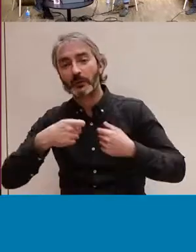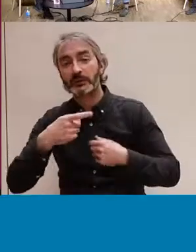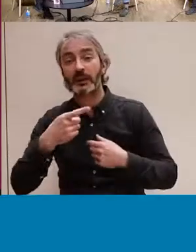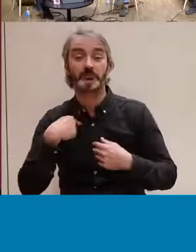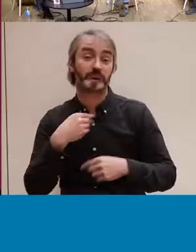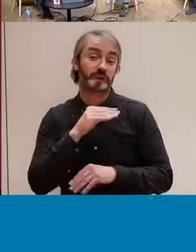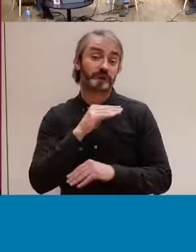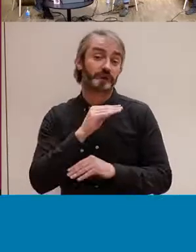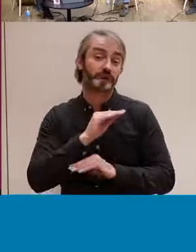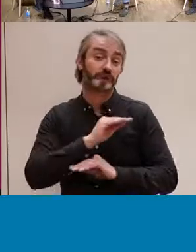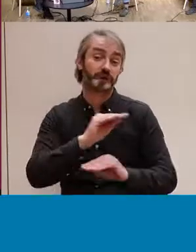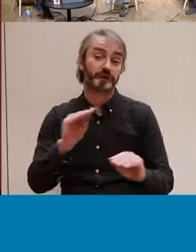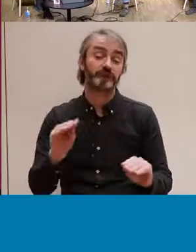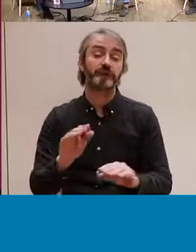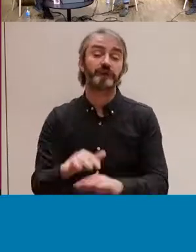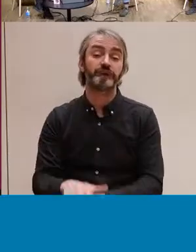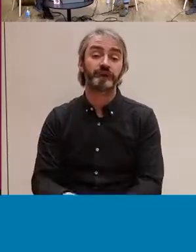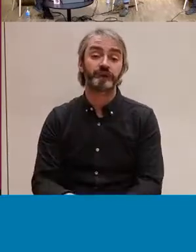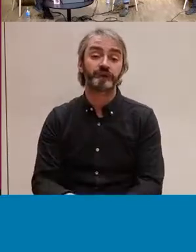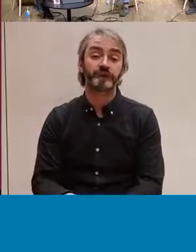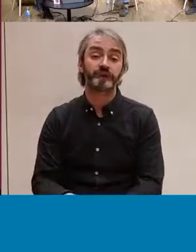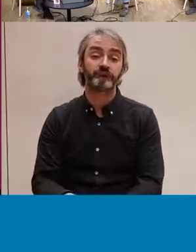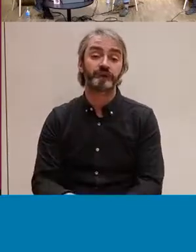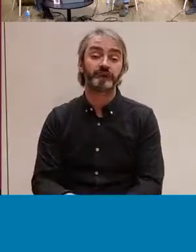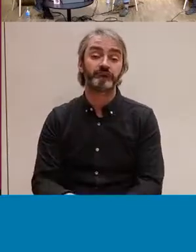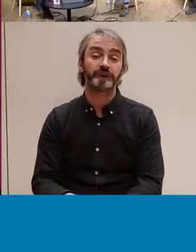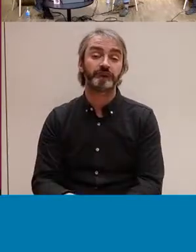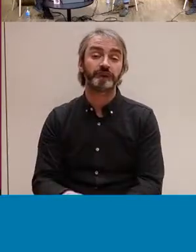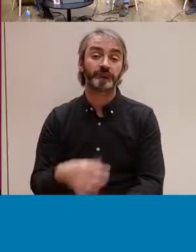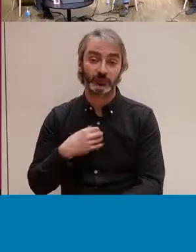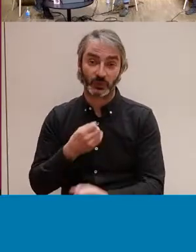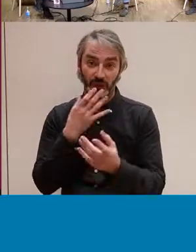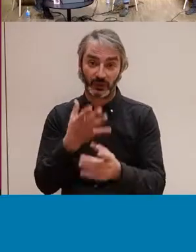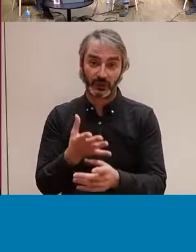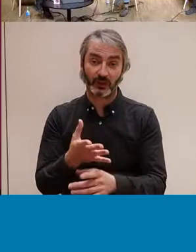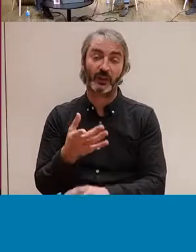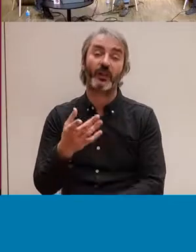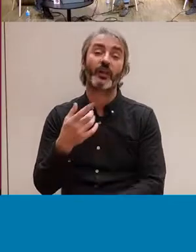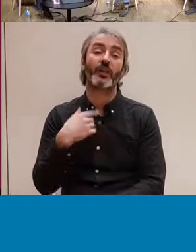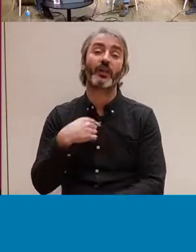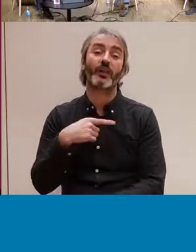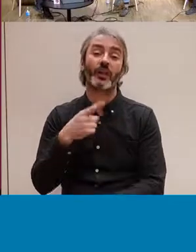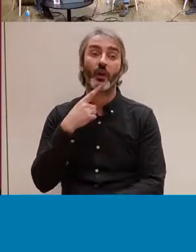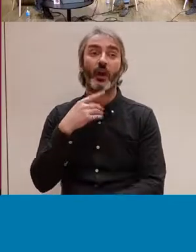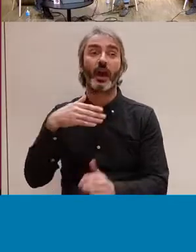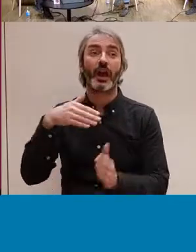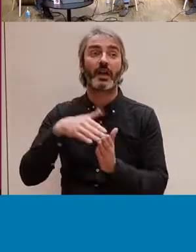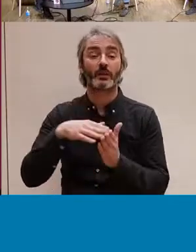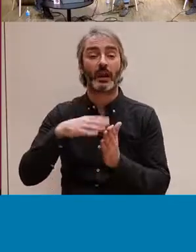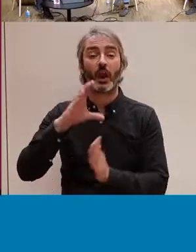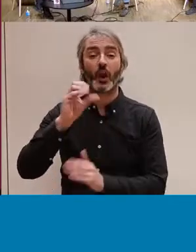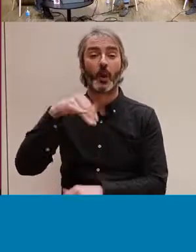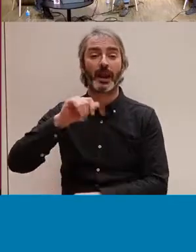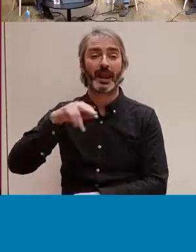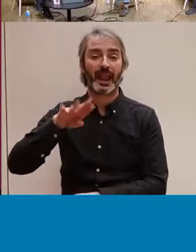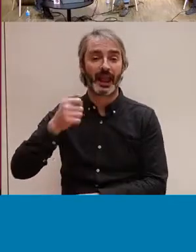sapigueu que també el joc està editat per Coma Negra Editorial i que també està als llibreries.